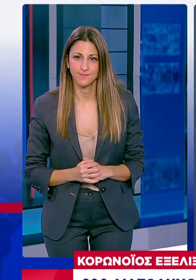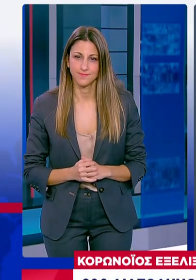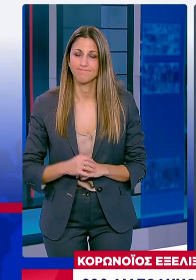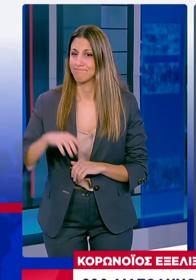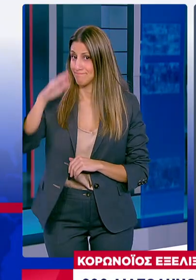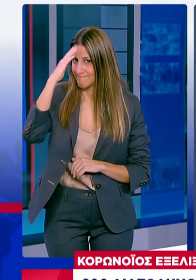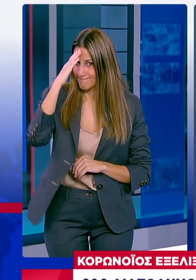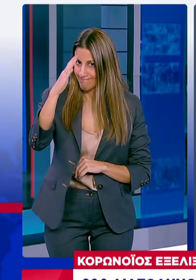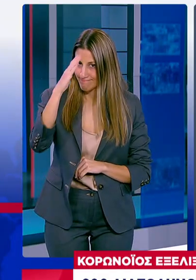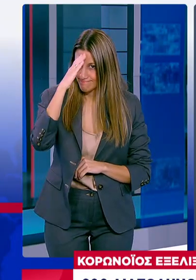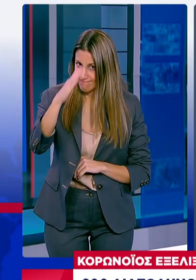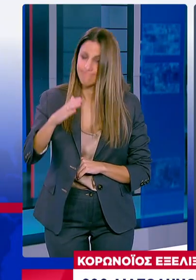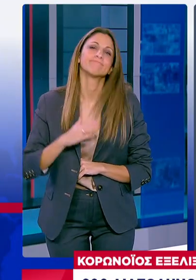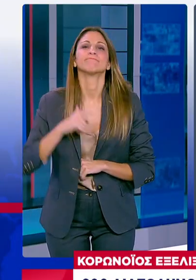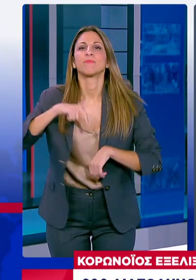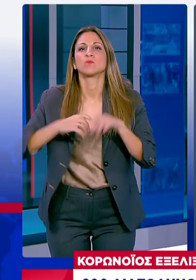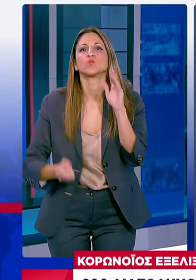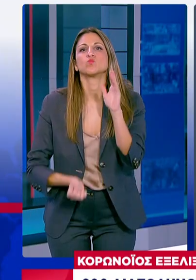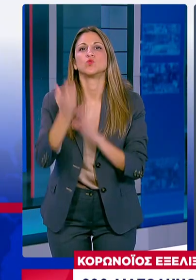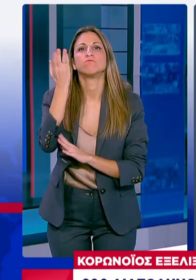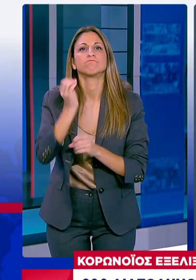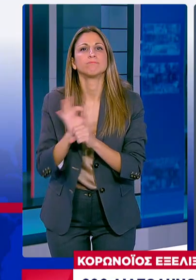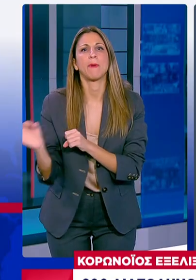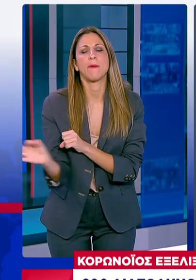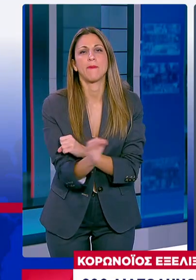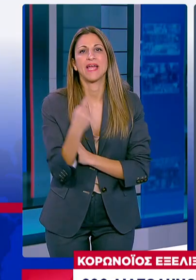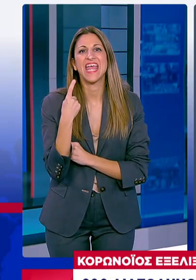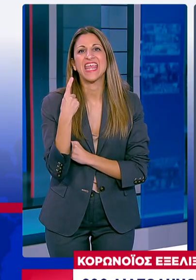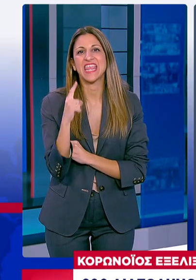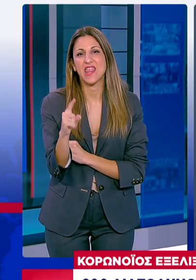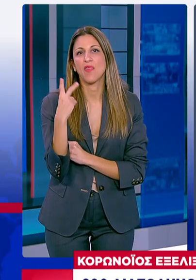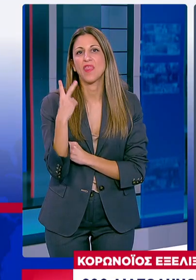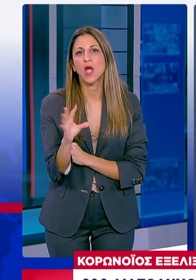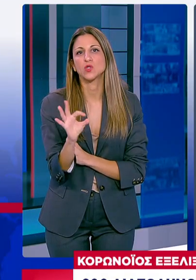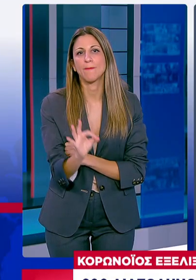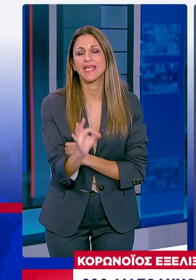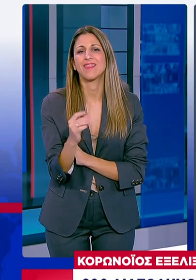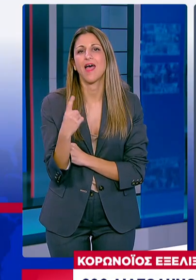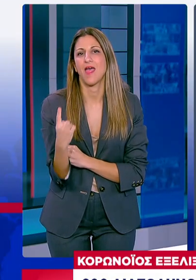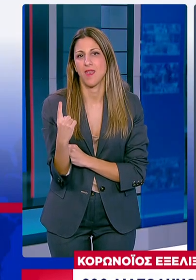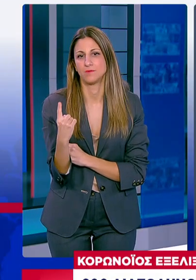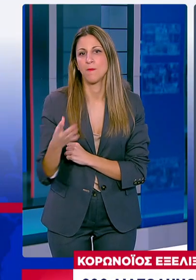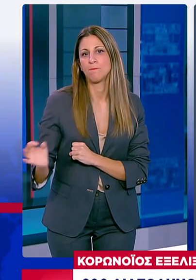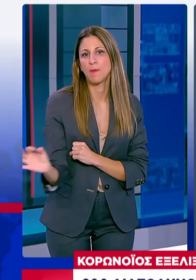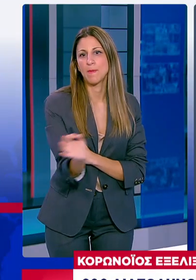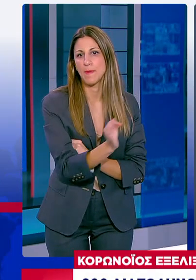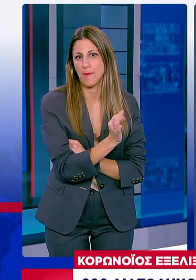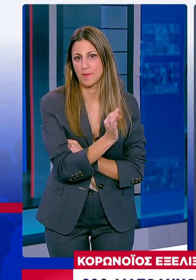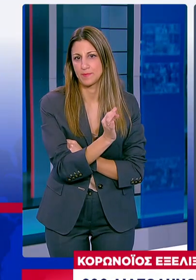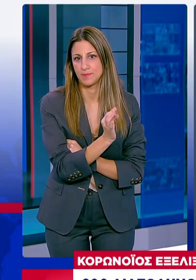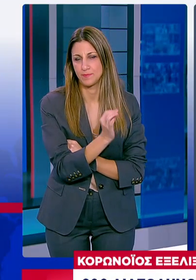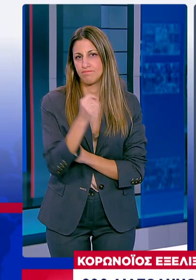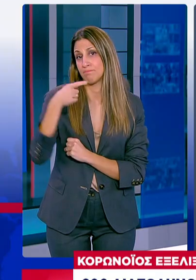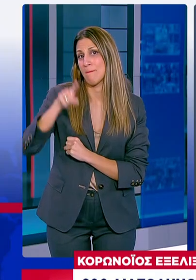Σύμφωνα με τα δεδομένα του ΕΟΔΗ Σημειώθηκαν 1.251 νέα κρούσματα κορονοϊού Στην χώρα μας το τελευταίο 24 ωραίο